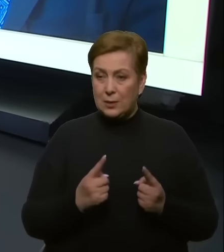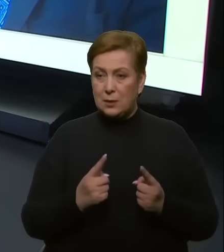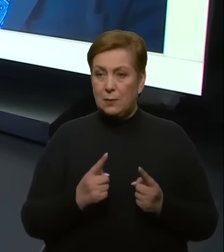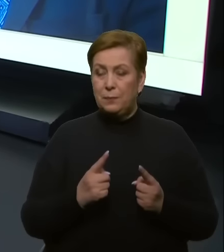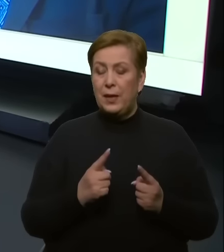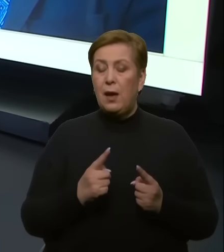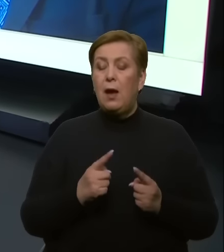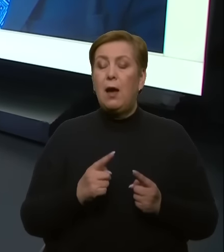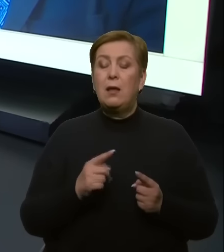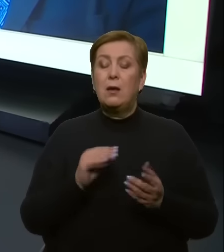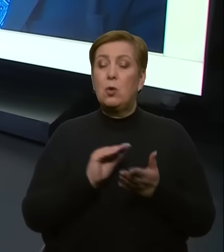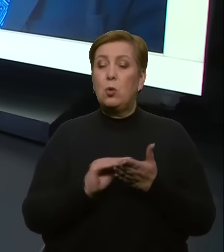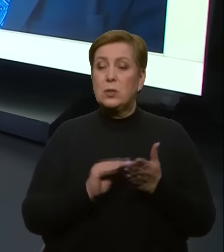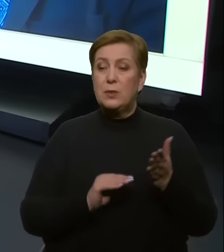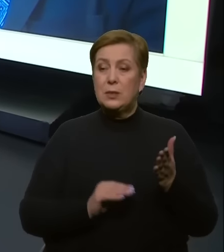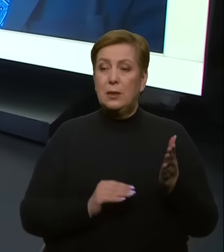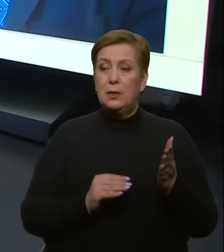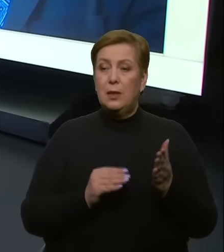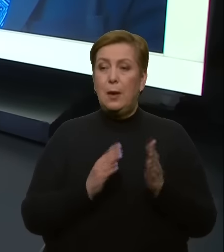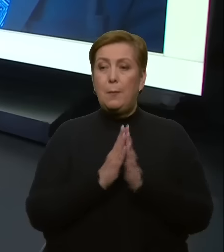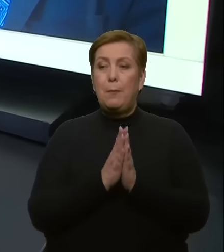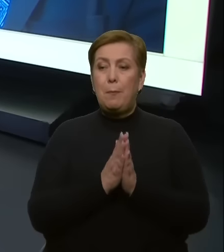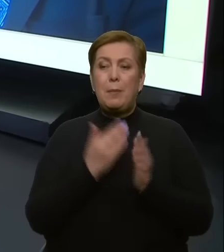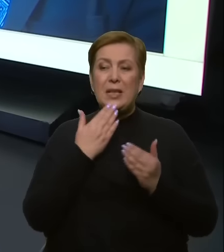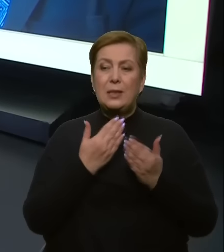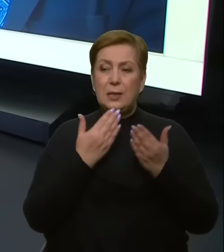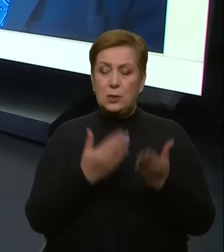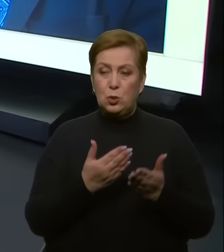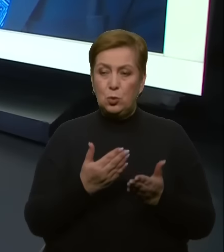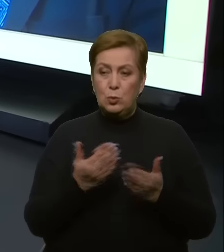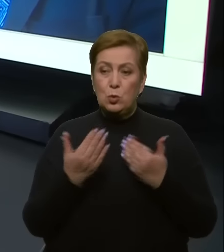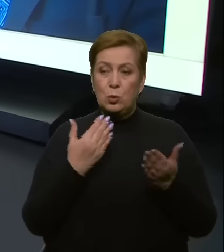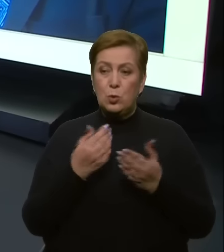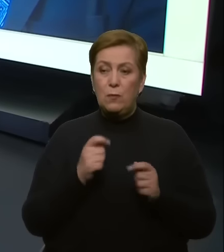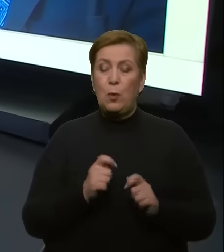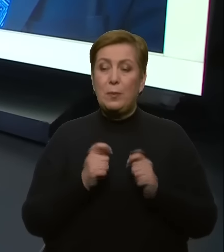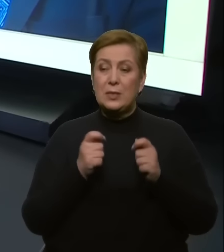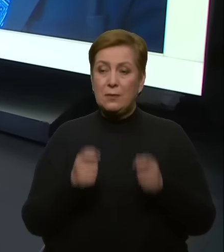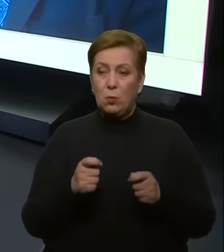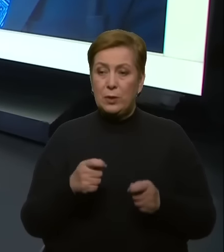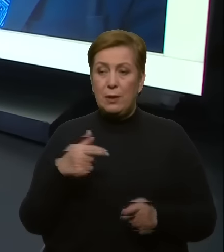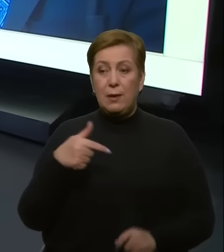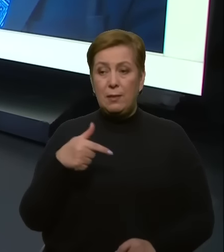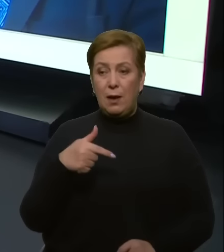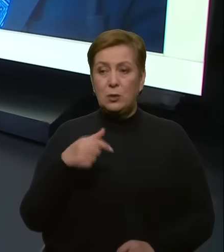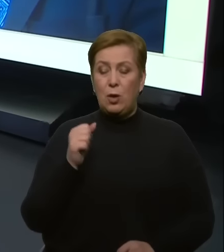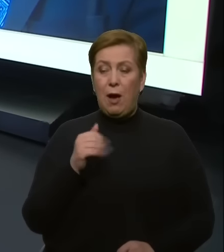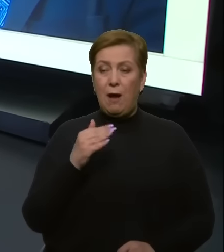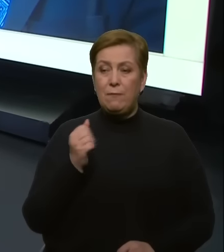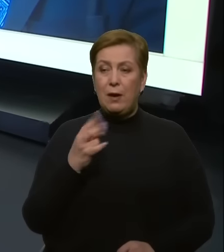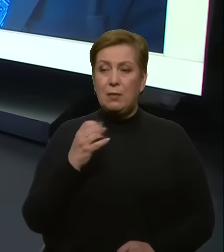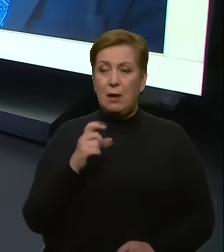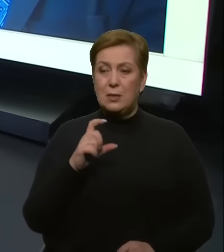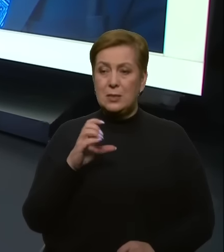сайті президента України щодо присвоєння Геннадія Афанасіву звання Героя України. І сподіваються зібрати необхідні